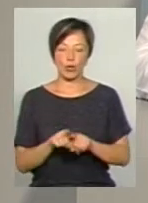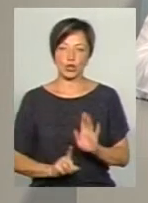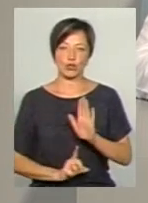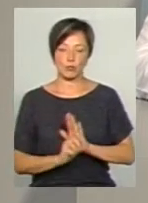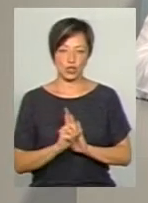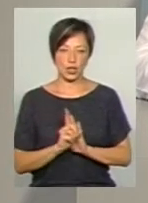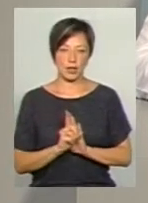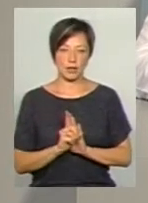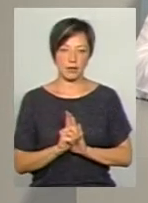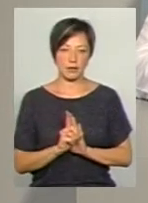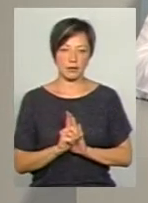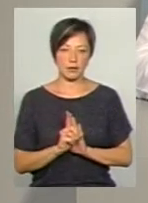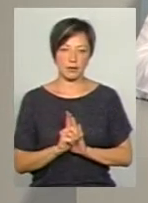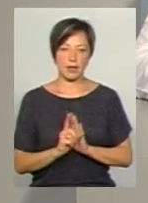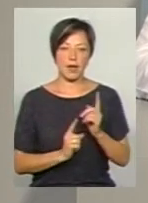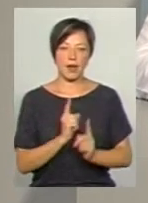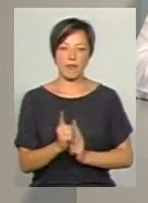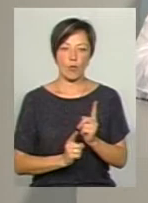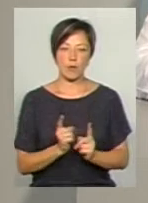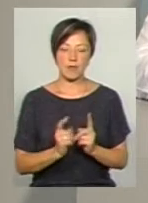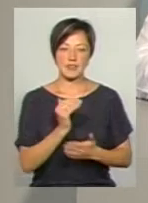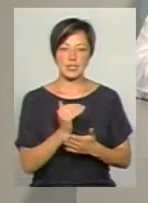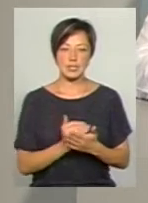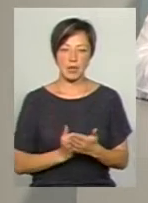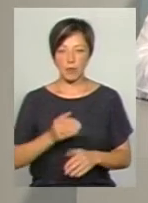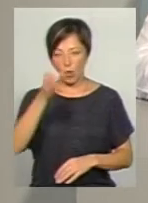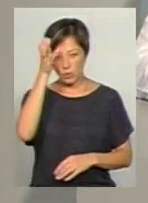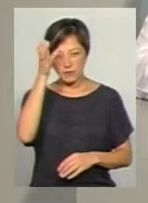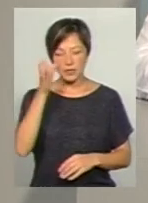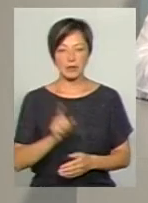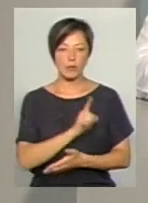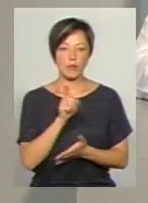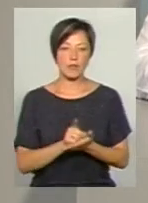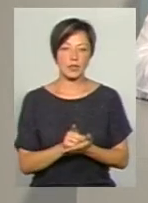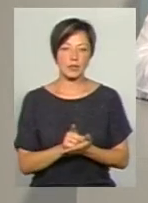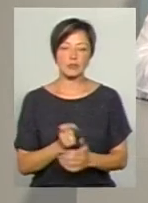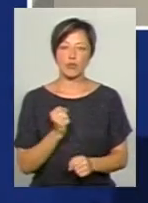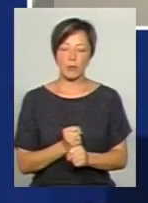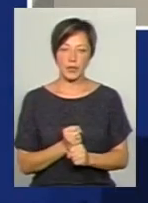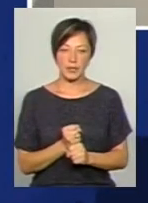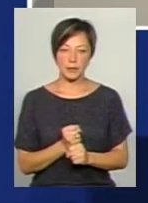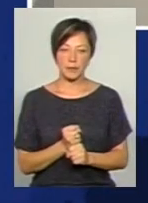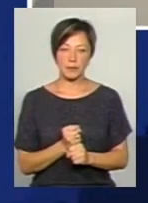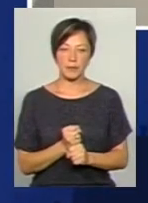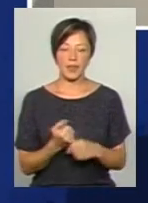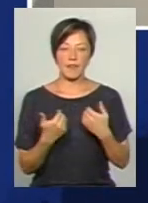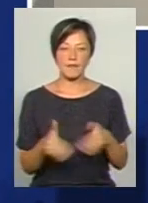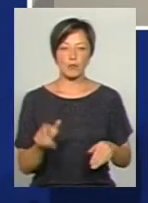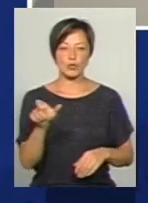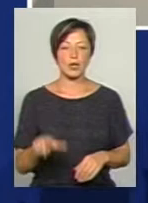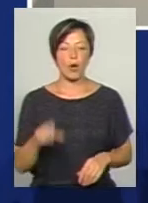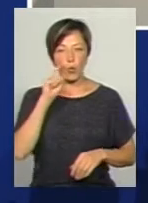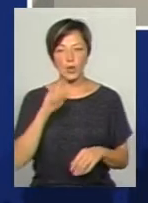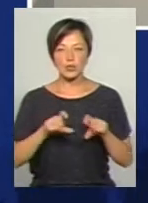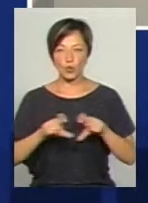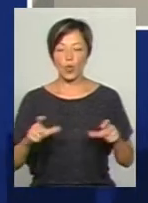реформу системи освіти, яка покликана, перш за все, зробити випускника української школи